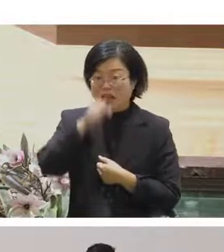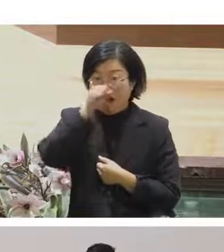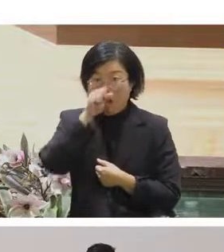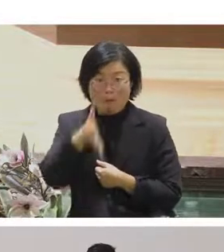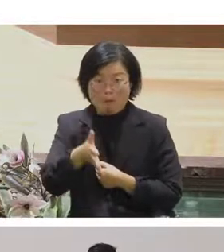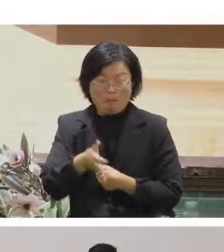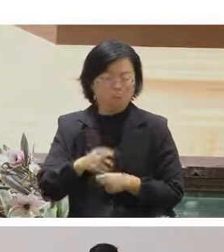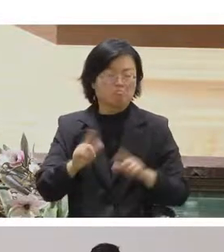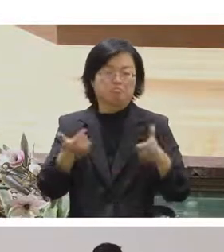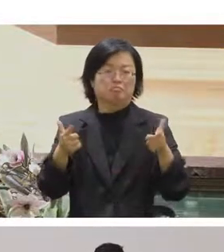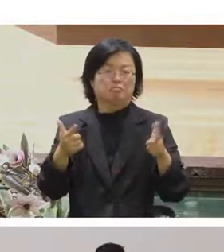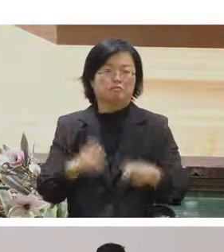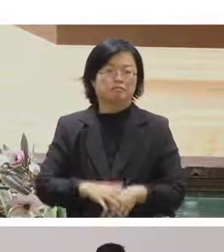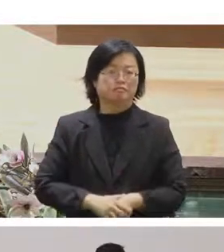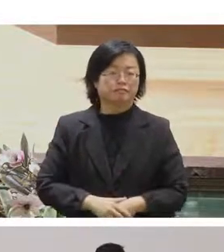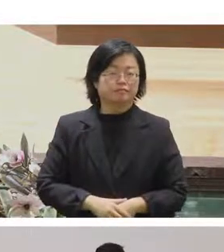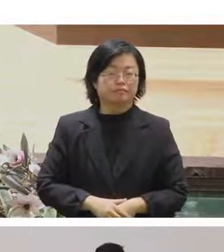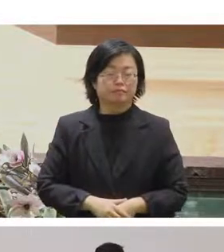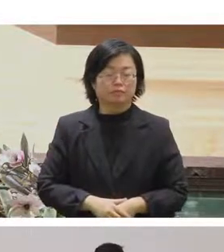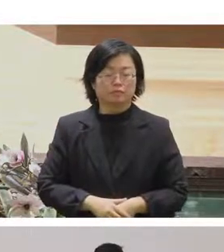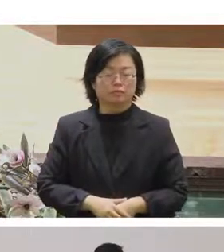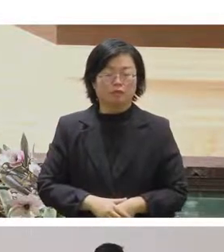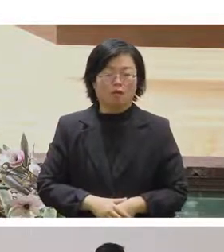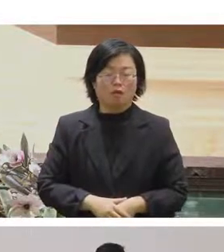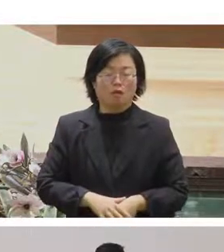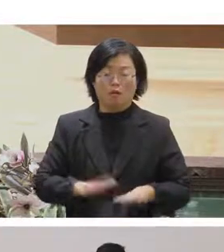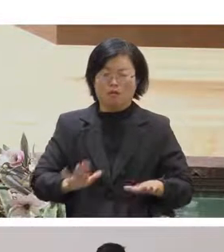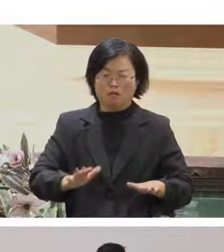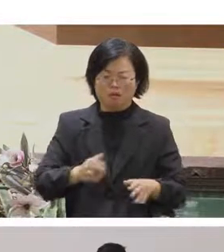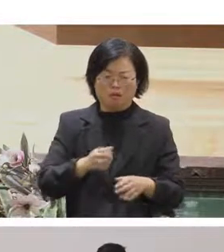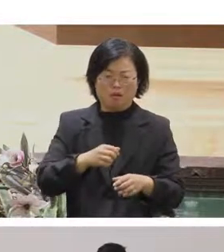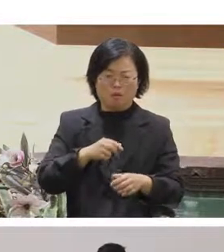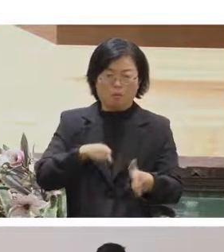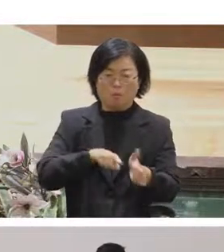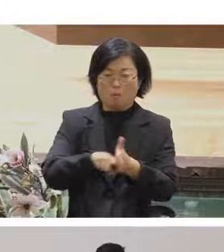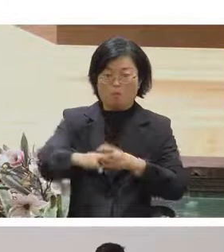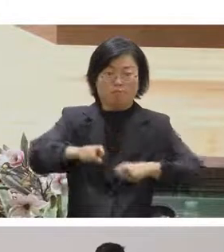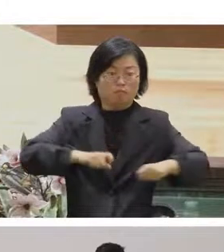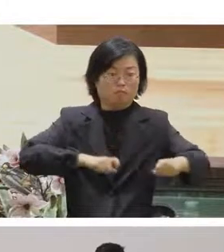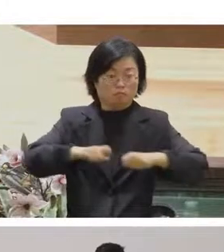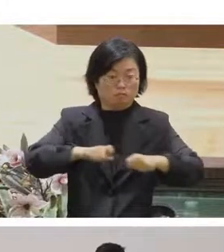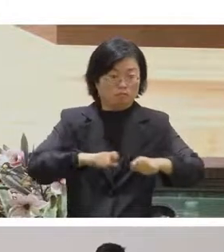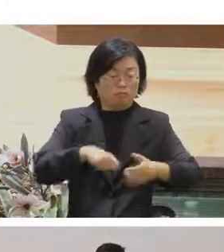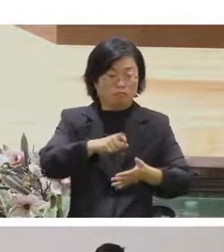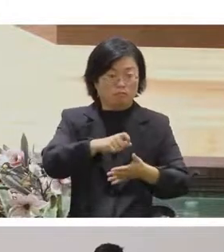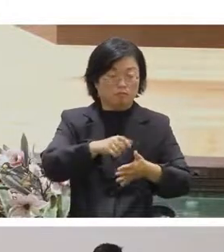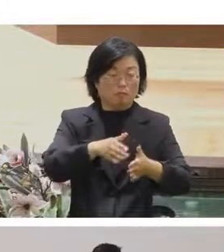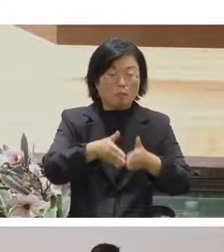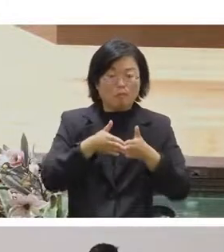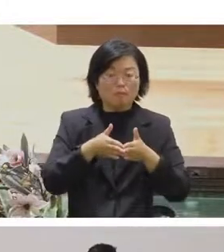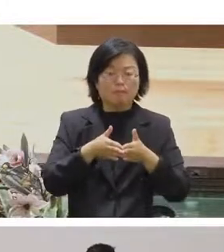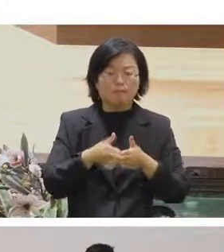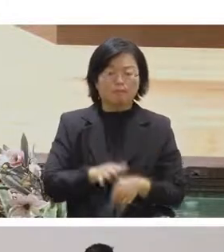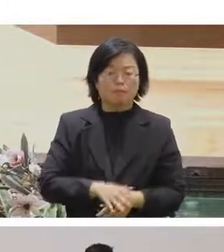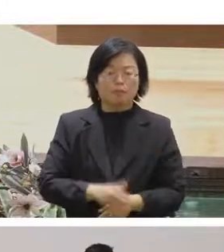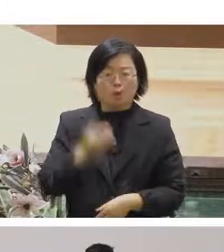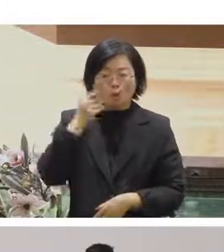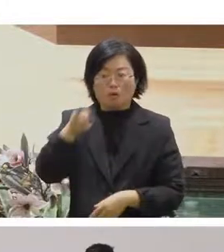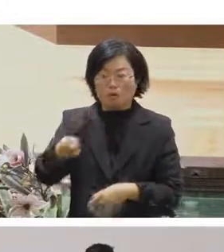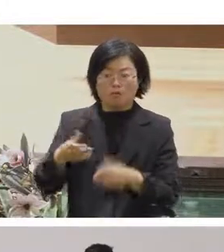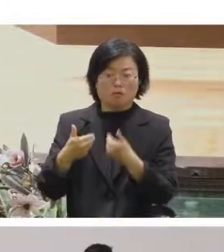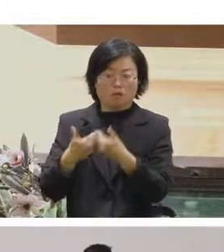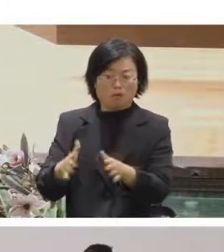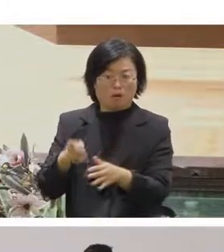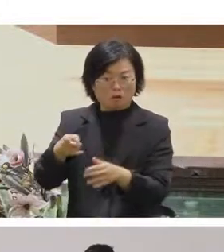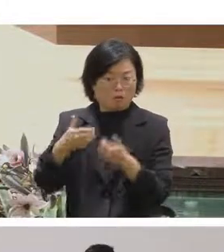法是因為你會做一個專案是其實是對方不要然後你只是要收一個錢對我們自己來講